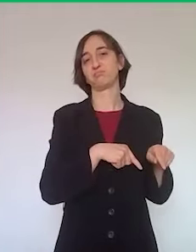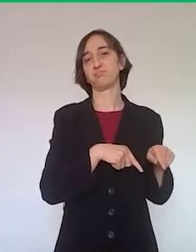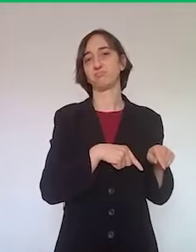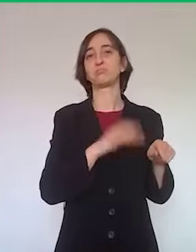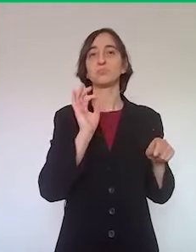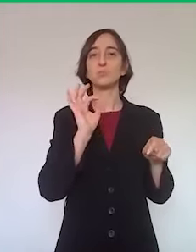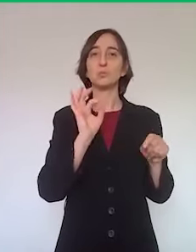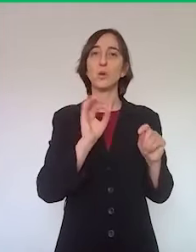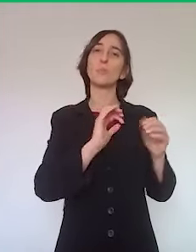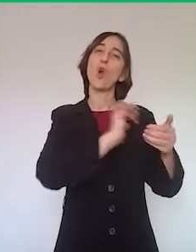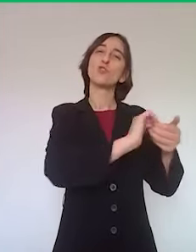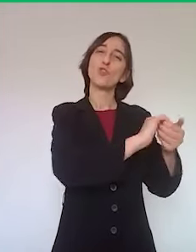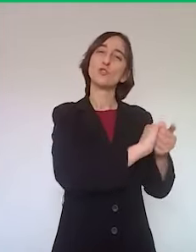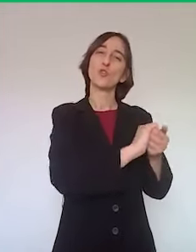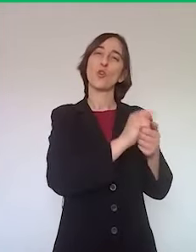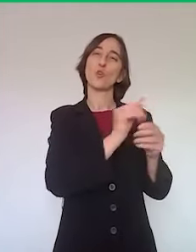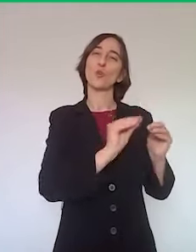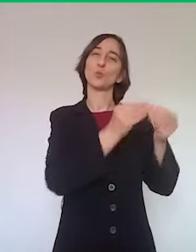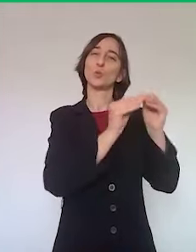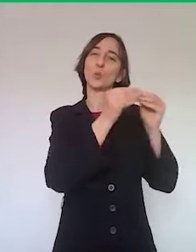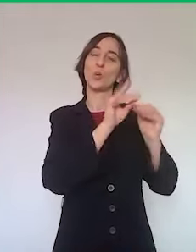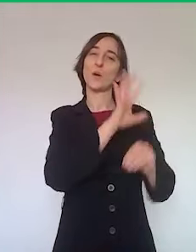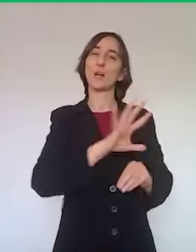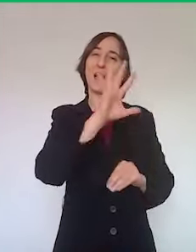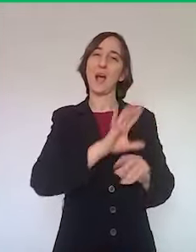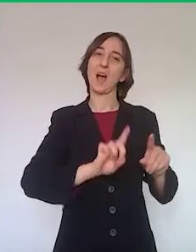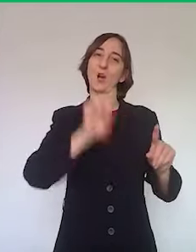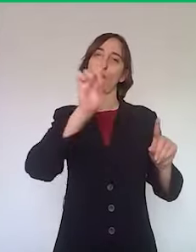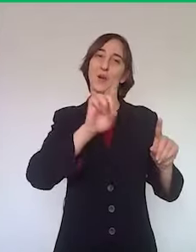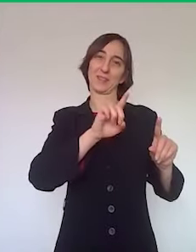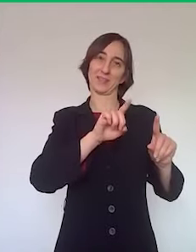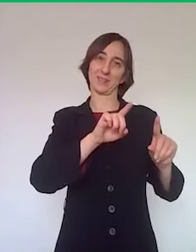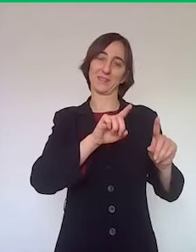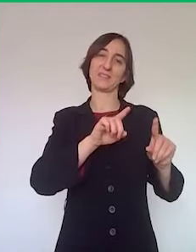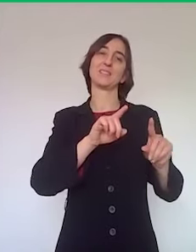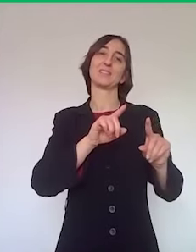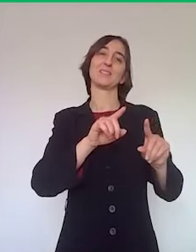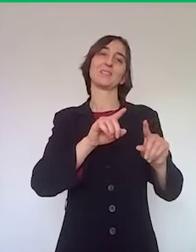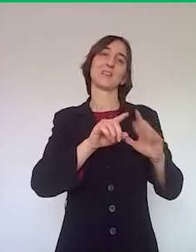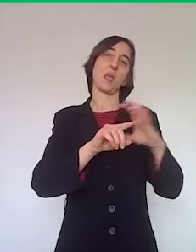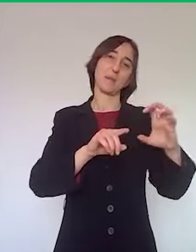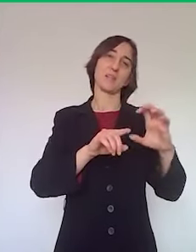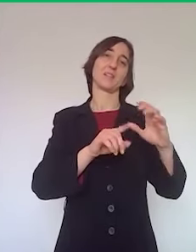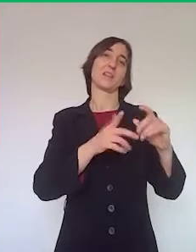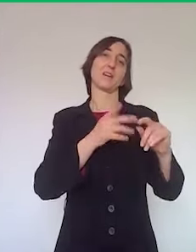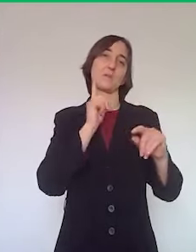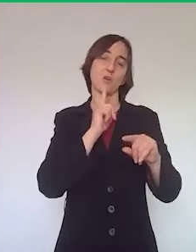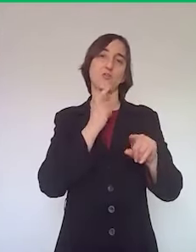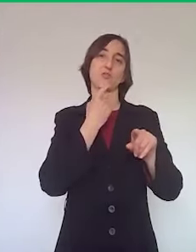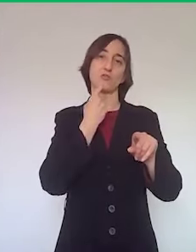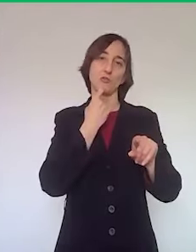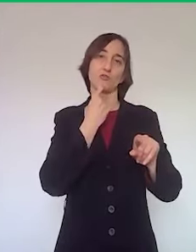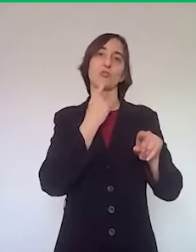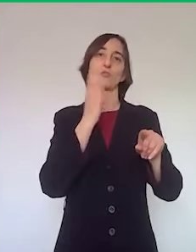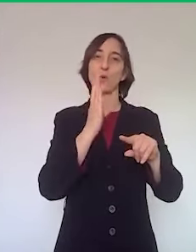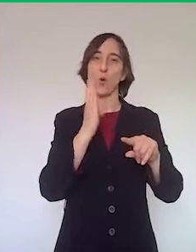le associazioni dei costruttori per l'area nord della nostra regione, dell'Emilia, di Modena, di Reggio, di Bologna e di Ferrara per